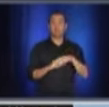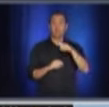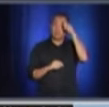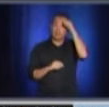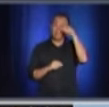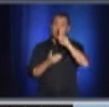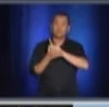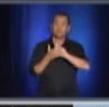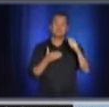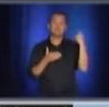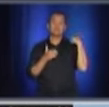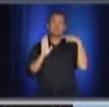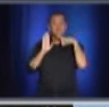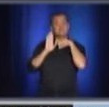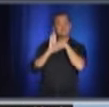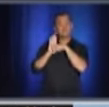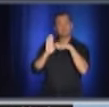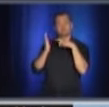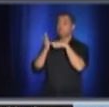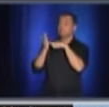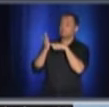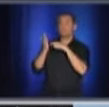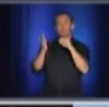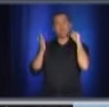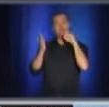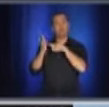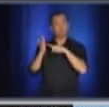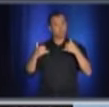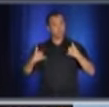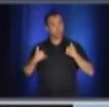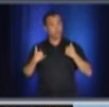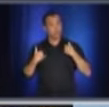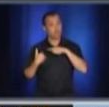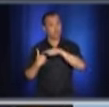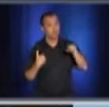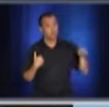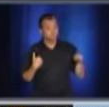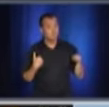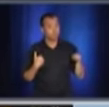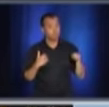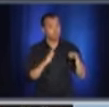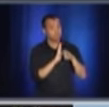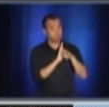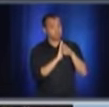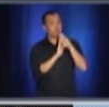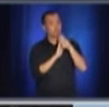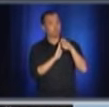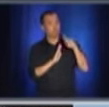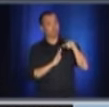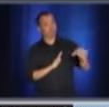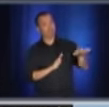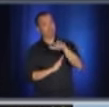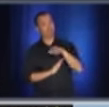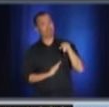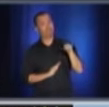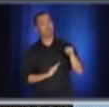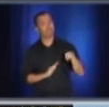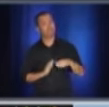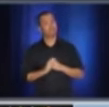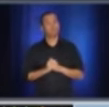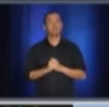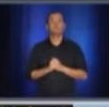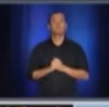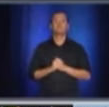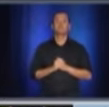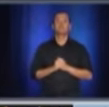recrudescence chez les jeunes, et ce qu'on appelle la zone dont Mme Guilbeault parlait très